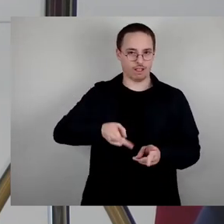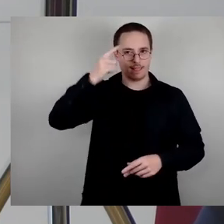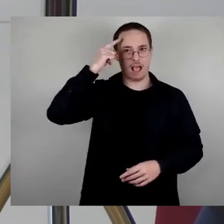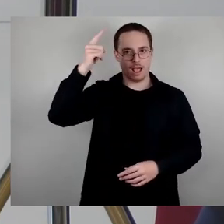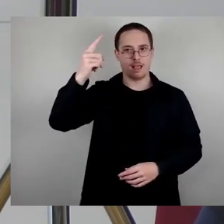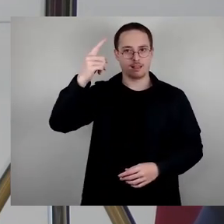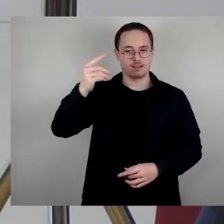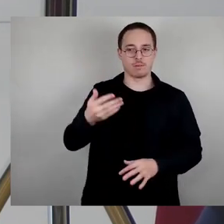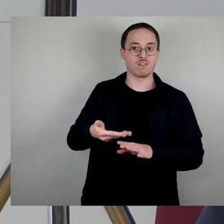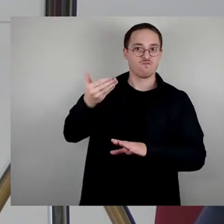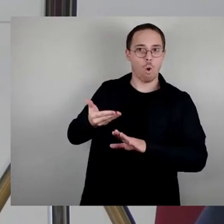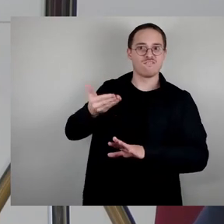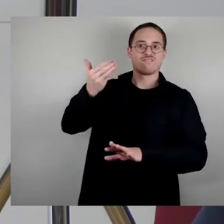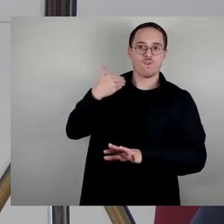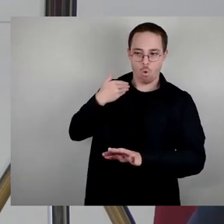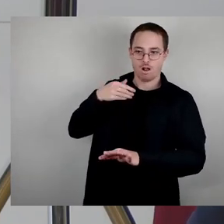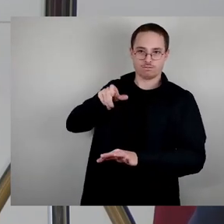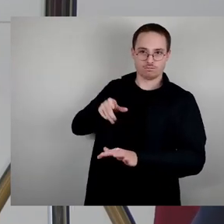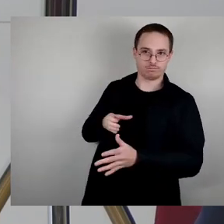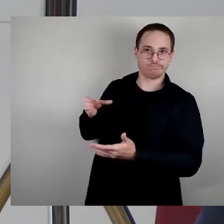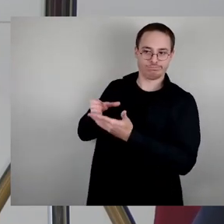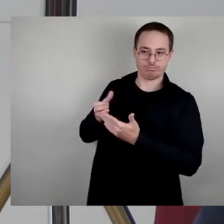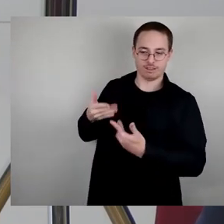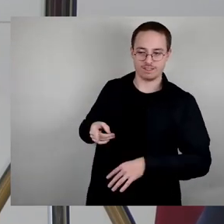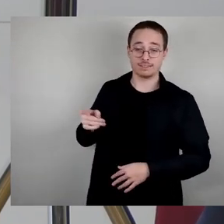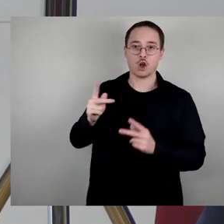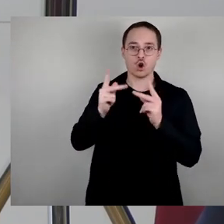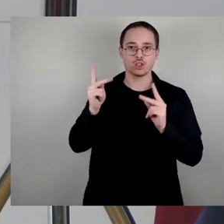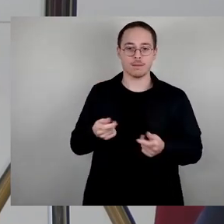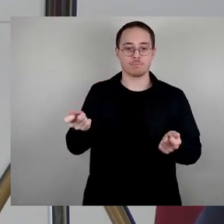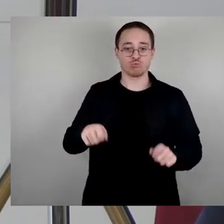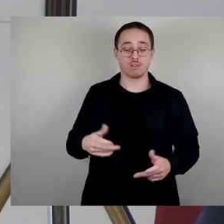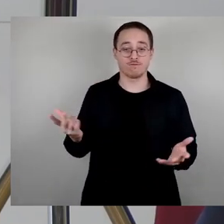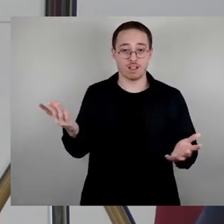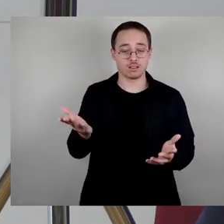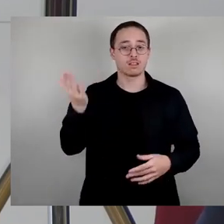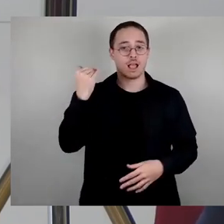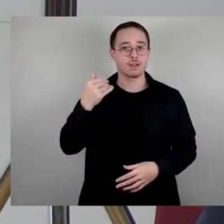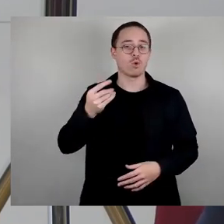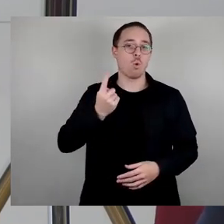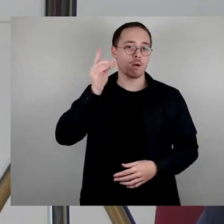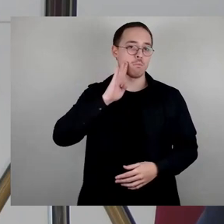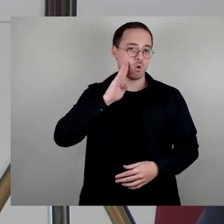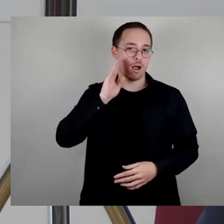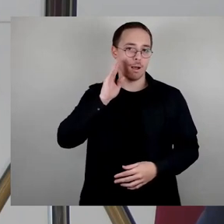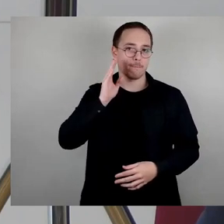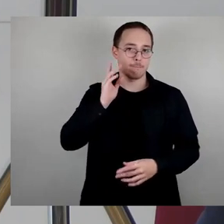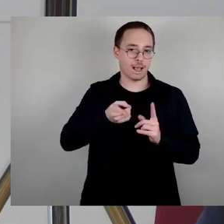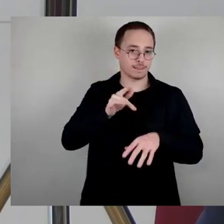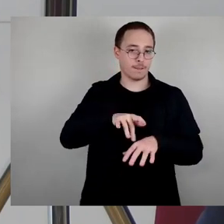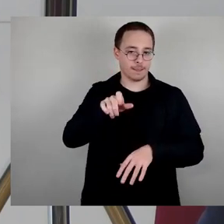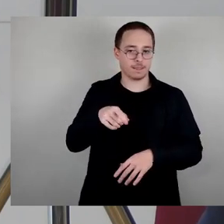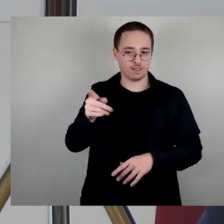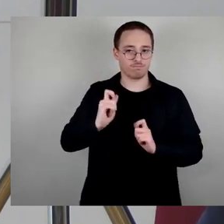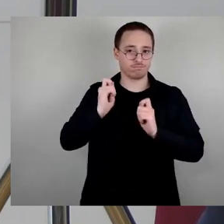Konzept beschlossen, das die damalige Oberbürgermeisterin in Auftrag gegeben hatte und diese erinnerungskulturellen Grundlagen für die